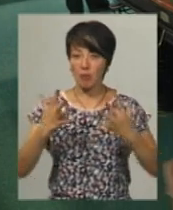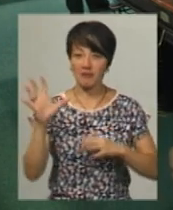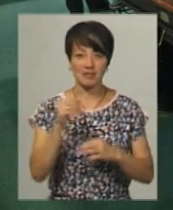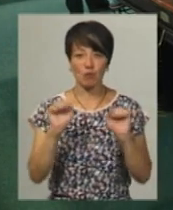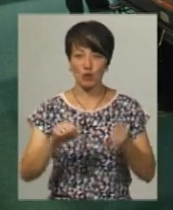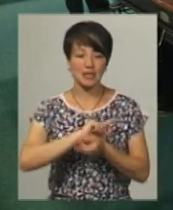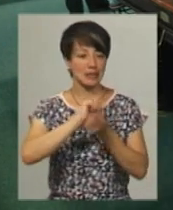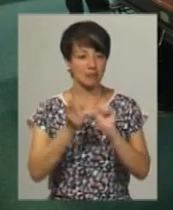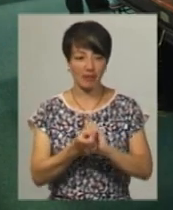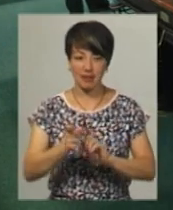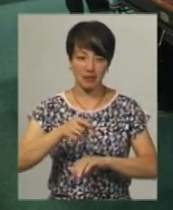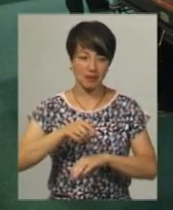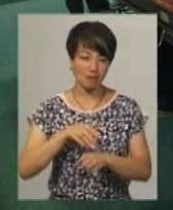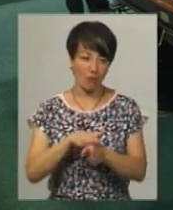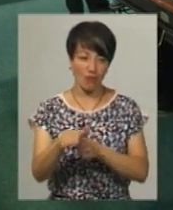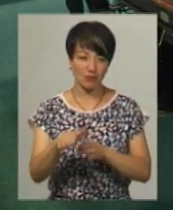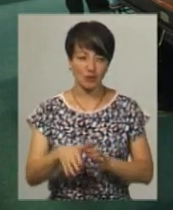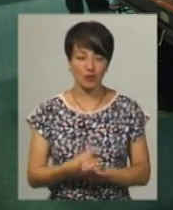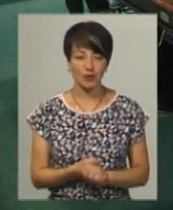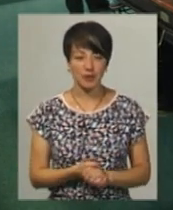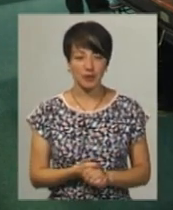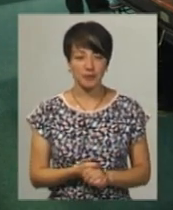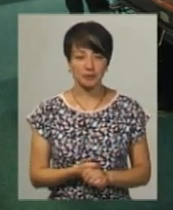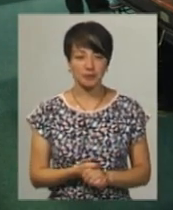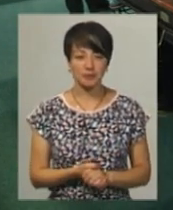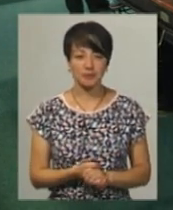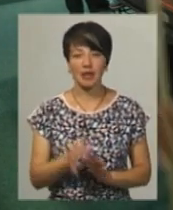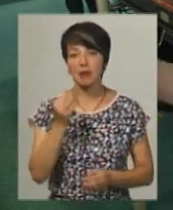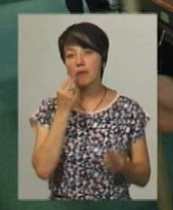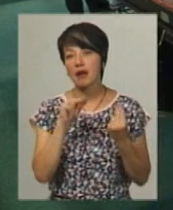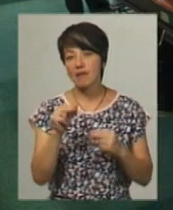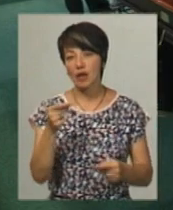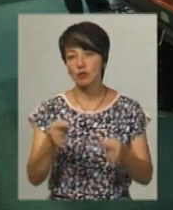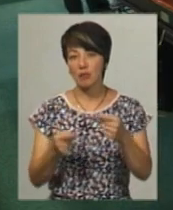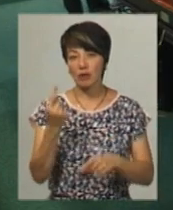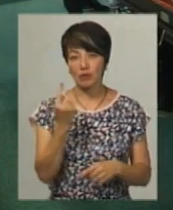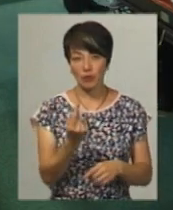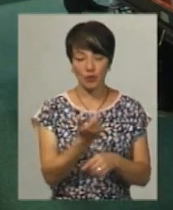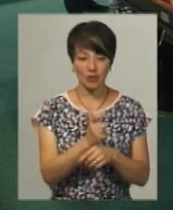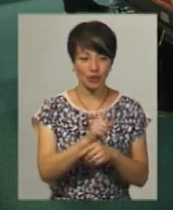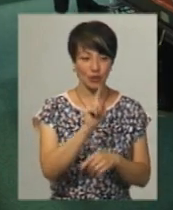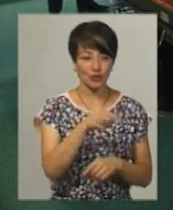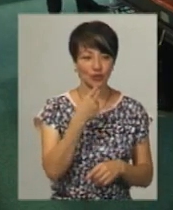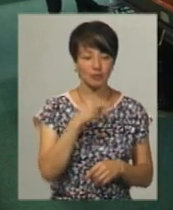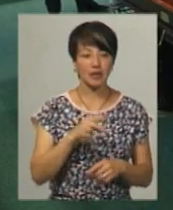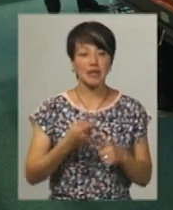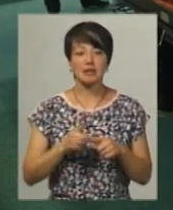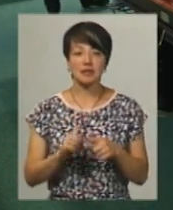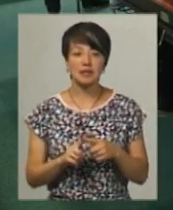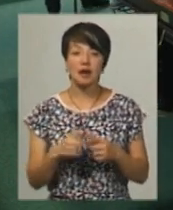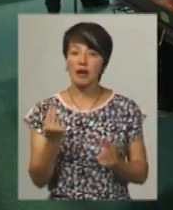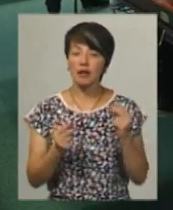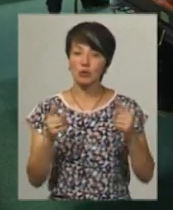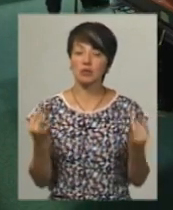може з ніг до голови змінитися. І перевага суперника одного над одного. Ця гра дуже